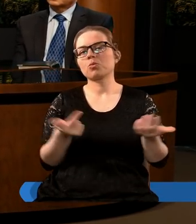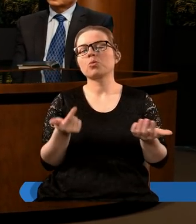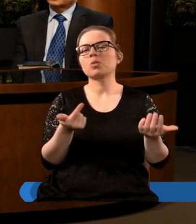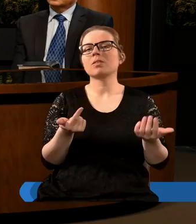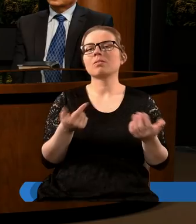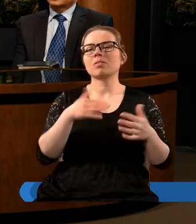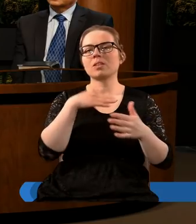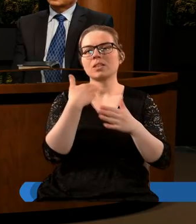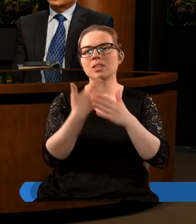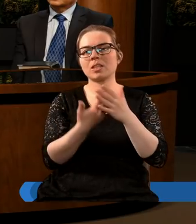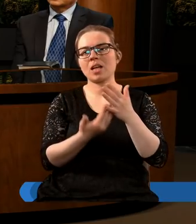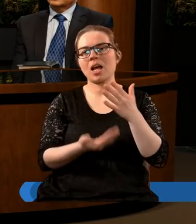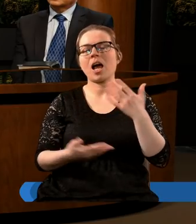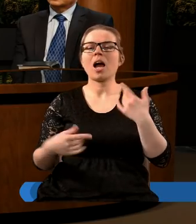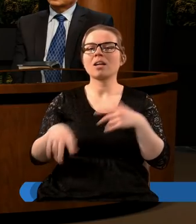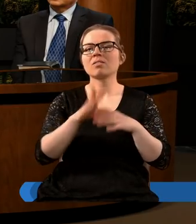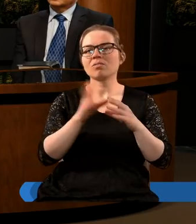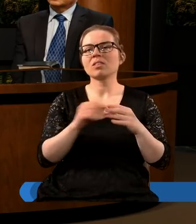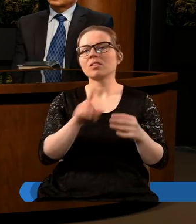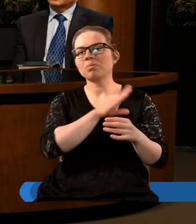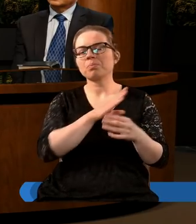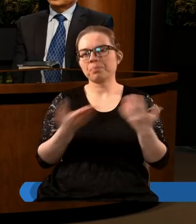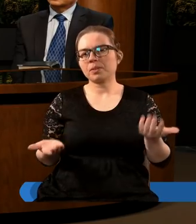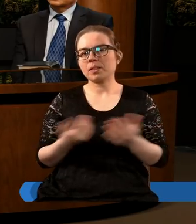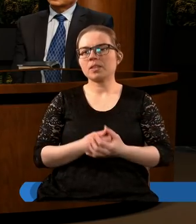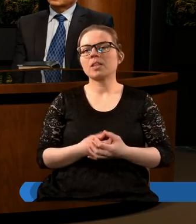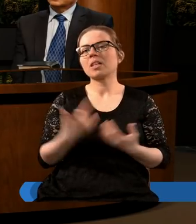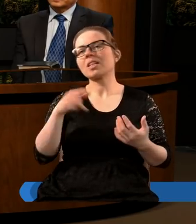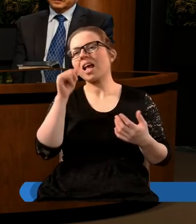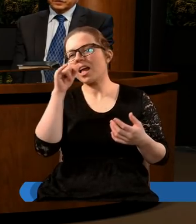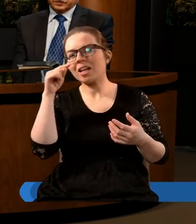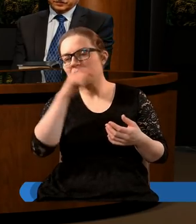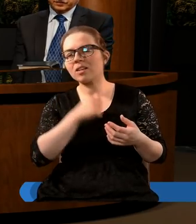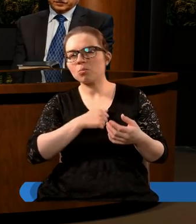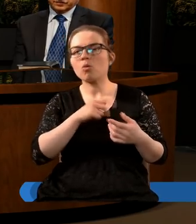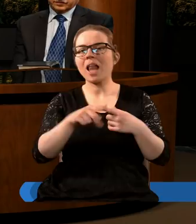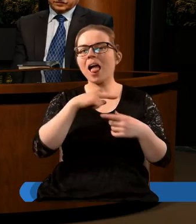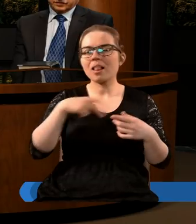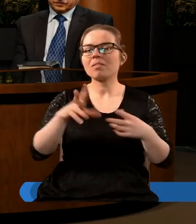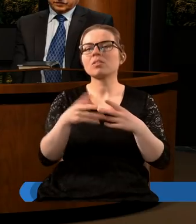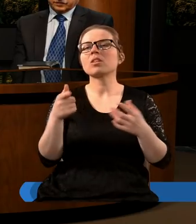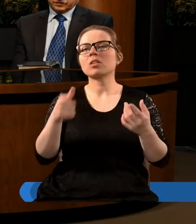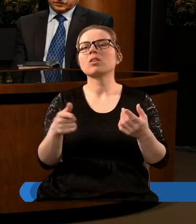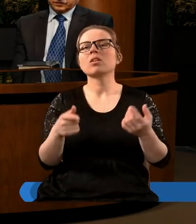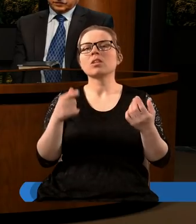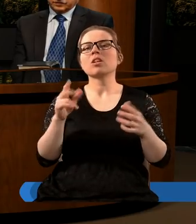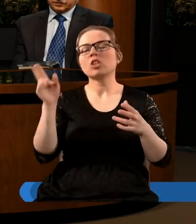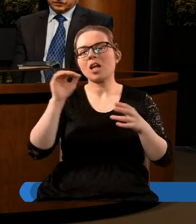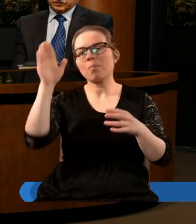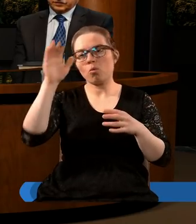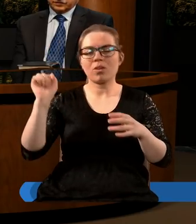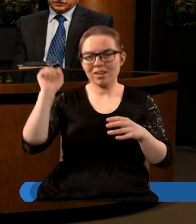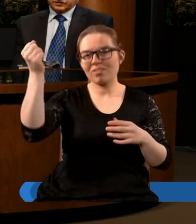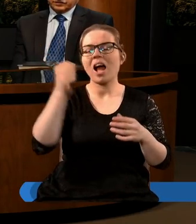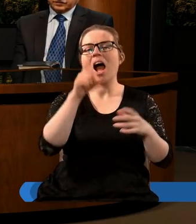zwierzchnictwo niestety dla nich niestety dla nich dokładnie że że że Pan Bóg że Jezus Chrystus zwyciężył w